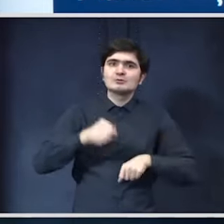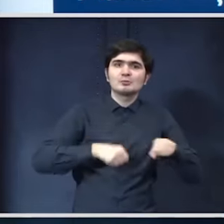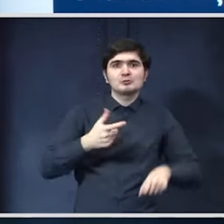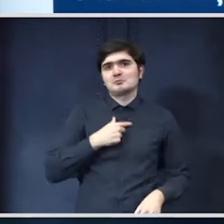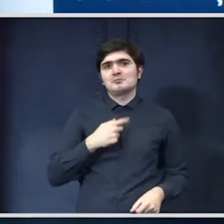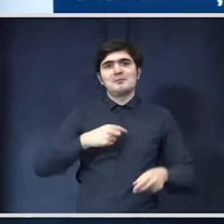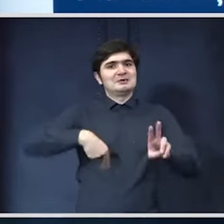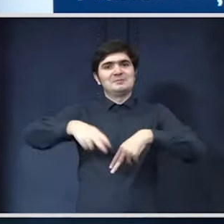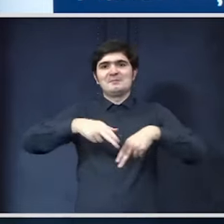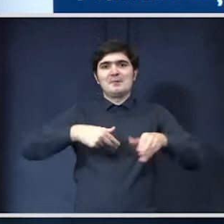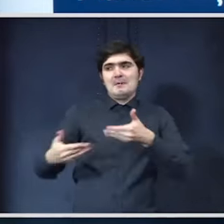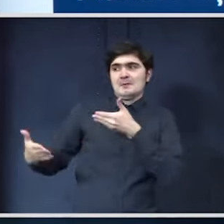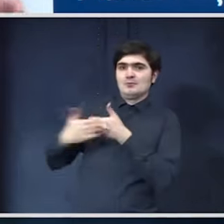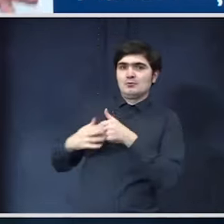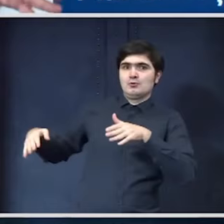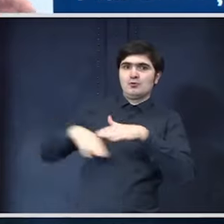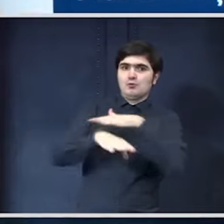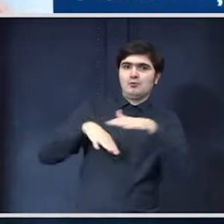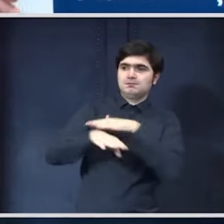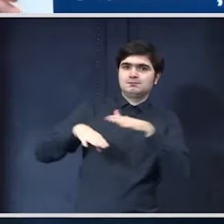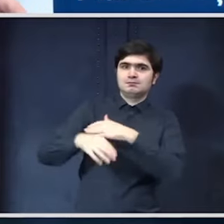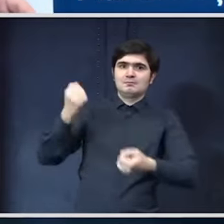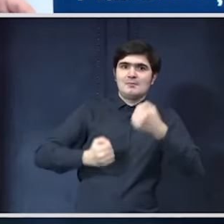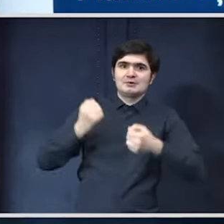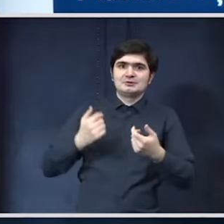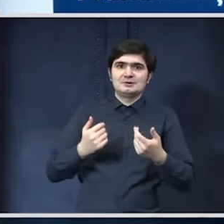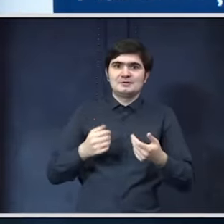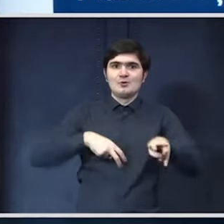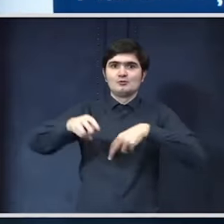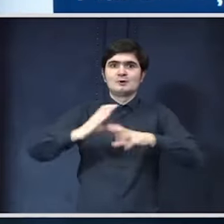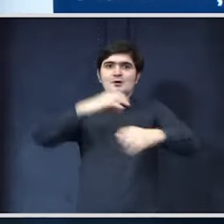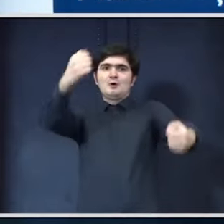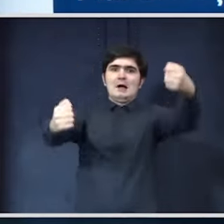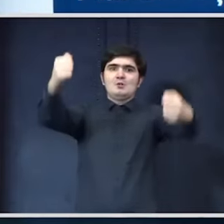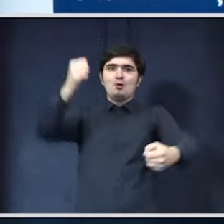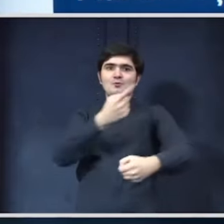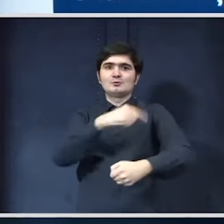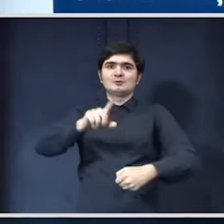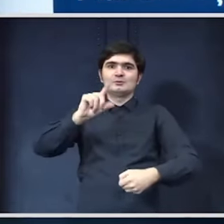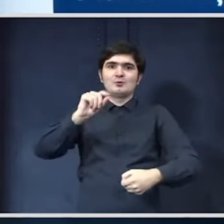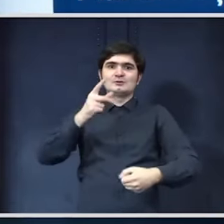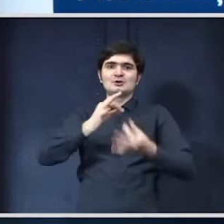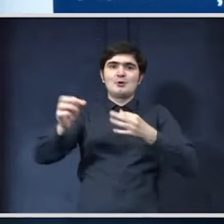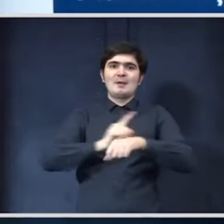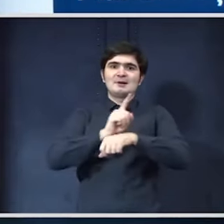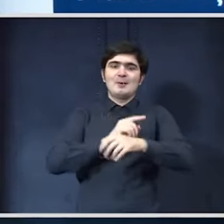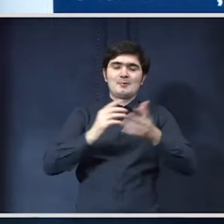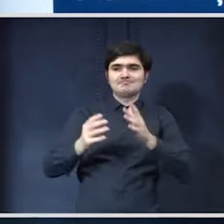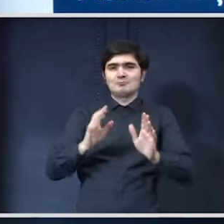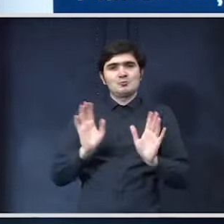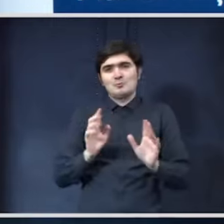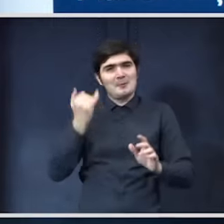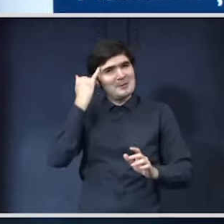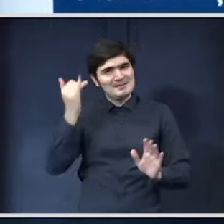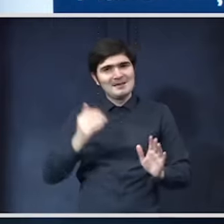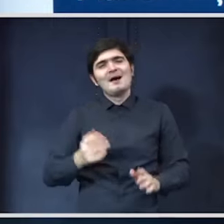-aș plimba pe lângă o stradă unde îmi trece camionul cu 120% la oră a fost o